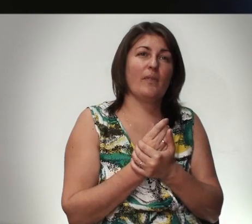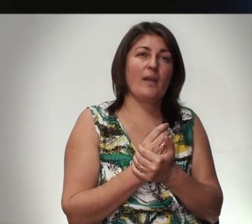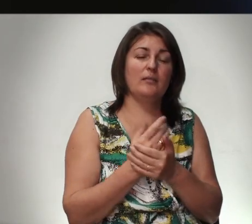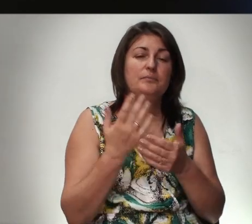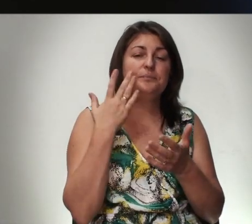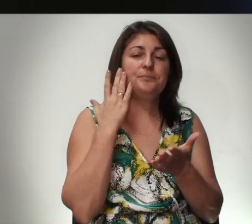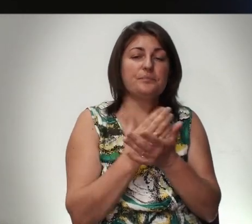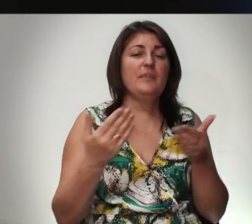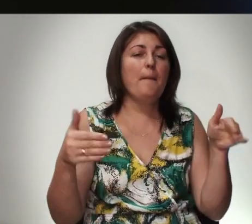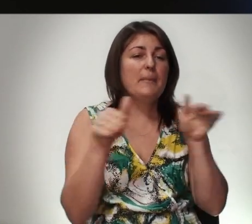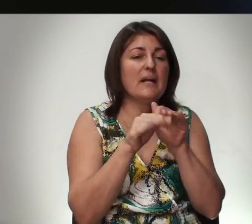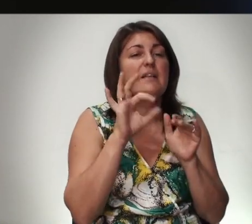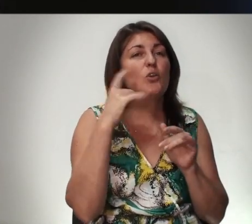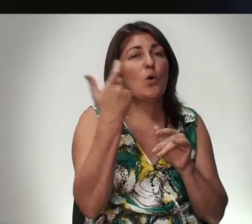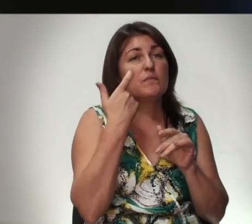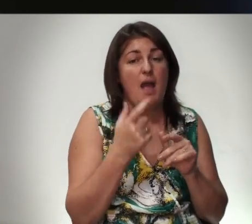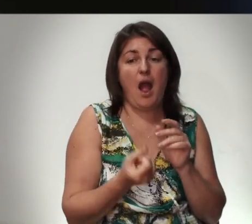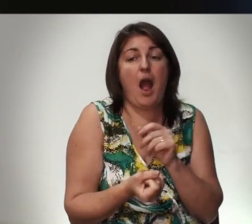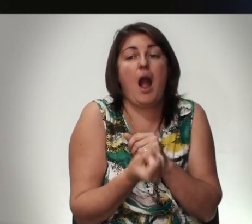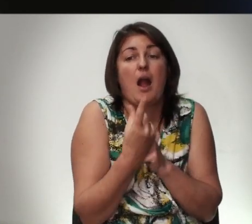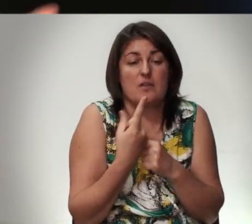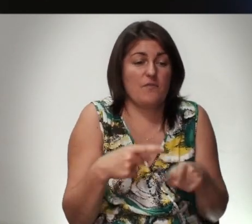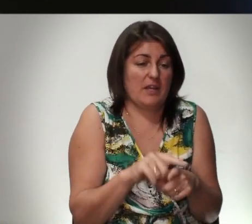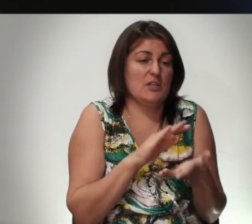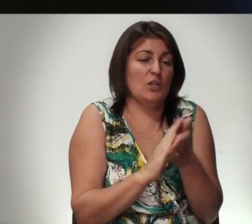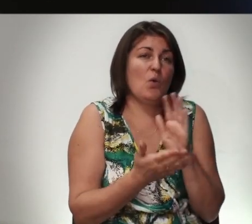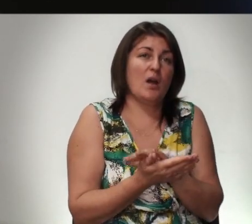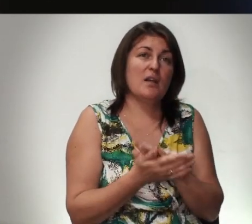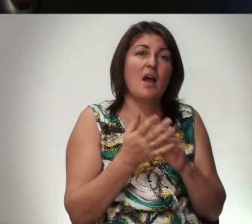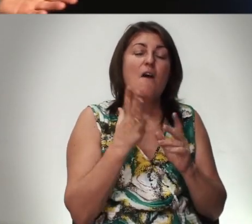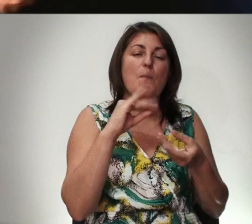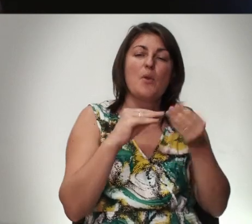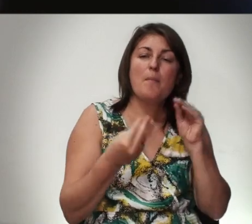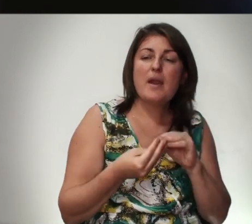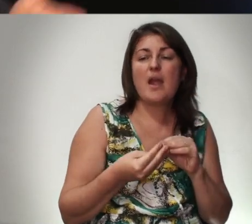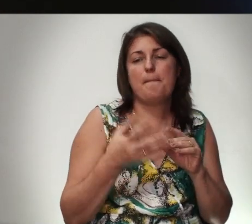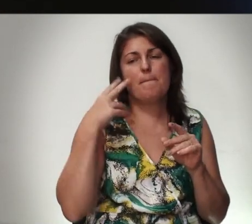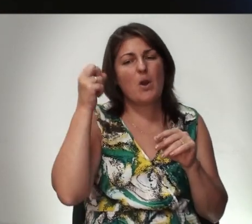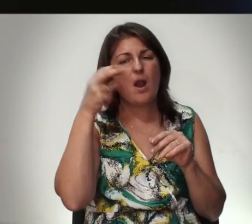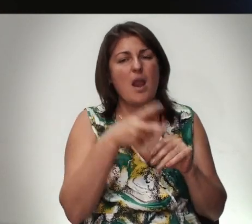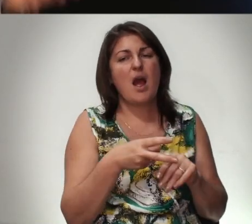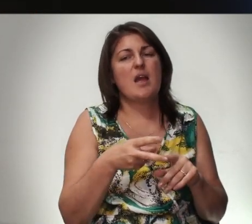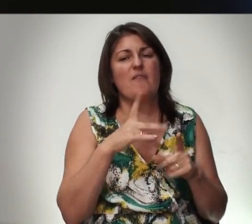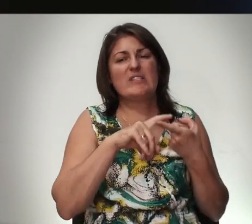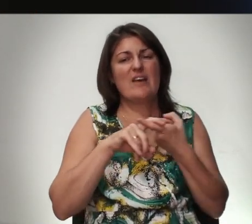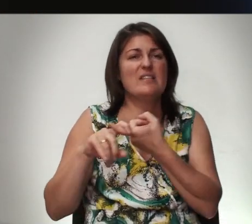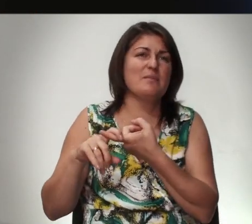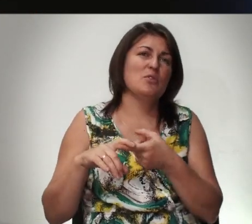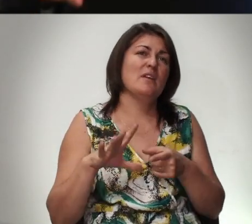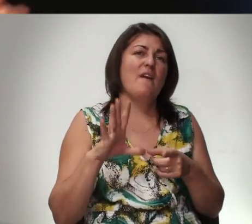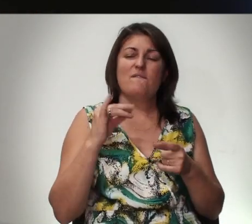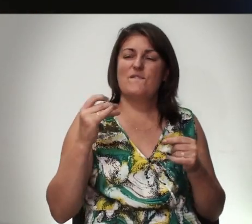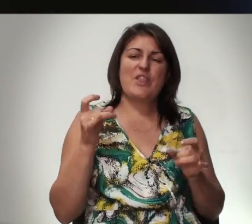Благословение от Господа Оказываются в таких ситуациях В проблемах В проклятиях В зависимости